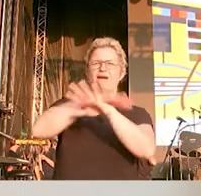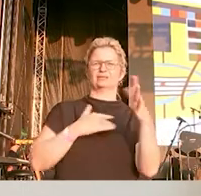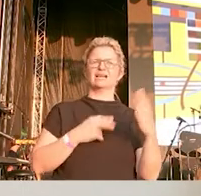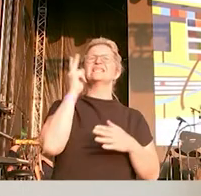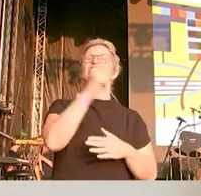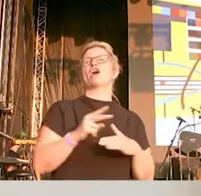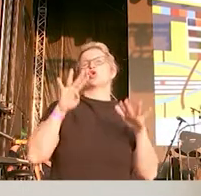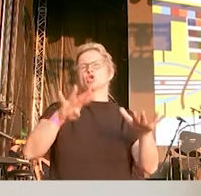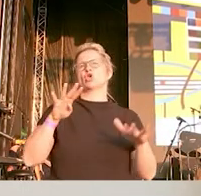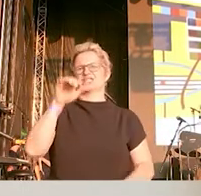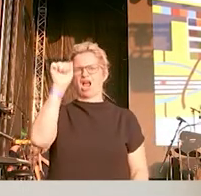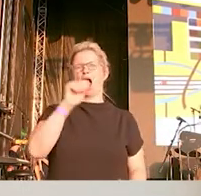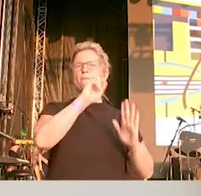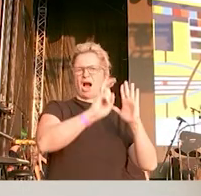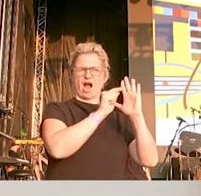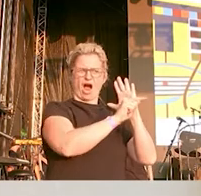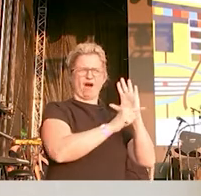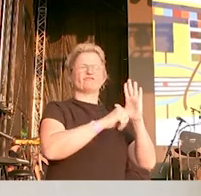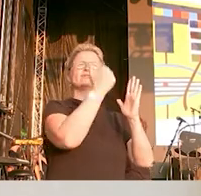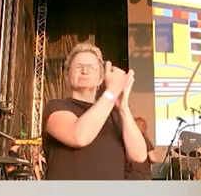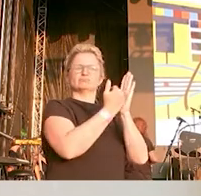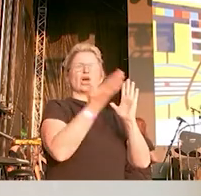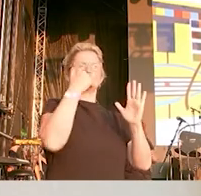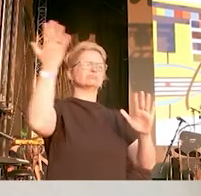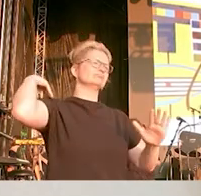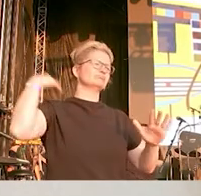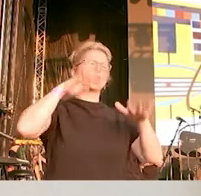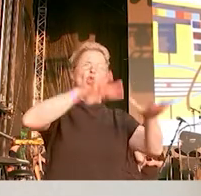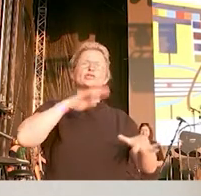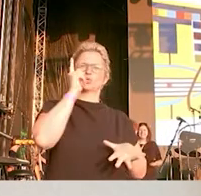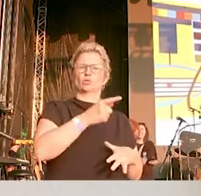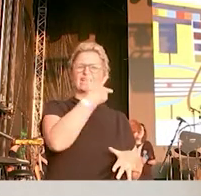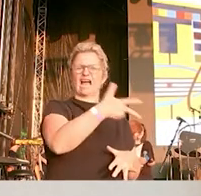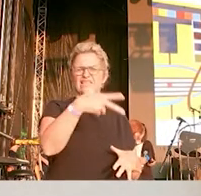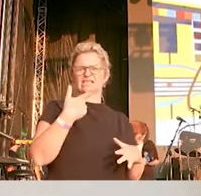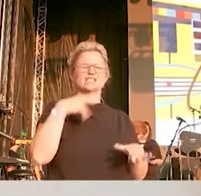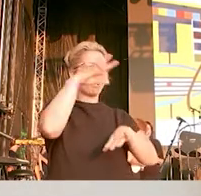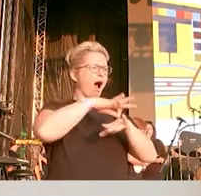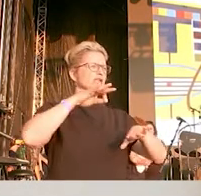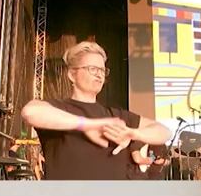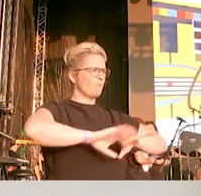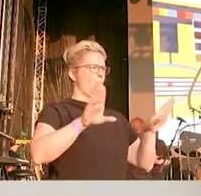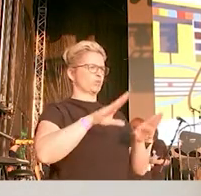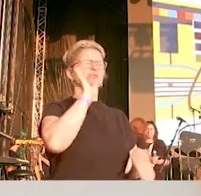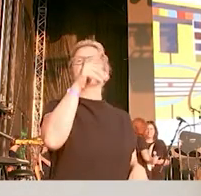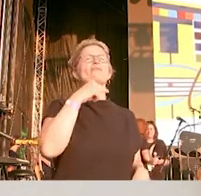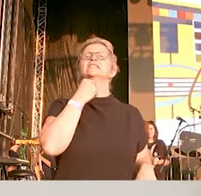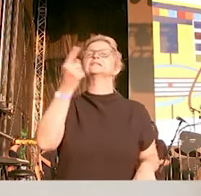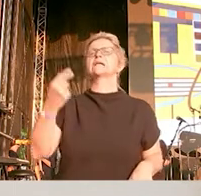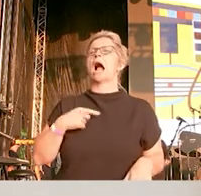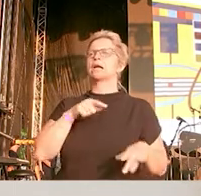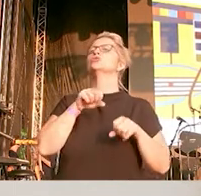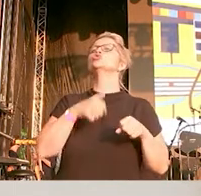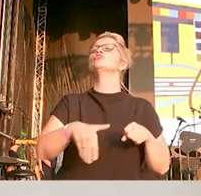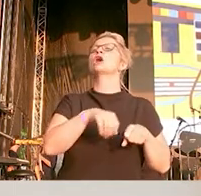219a, der aus dem Jahr 1933 stammt und der das eben Ärzten verbietet, überhaupt zu sagen, dass sie Abbrüche machen